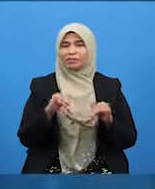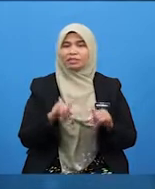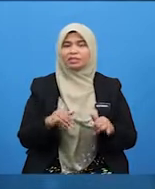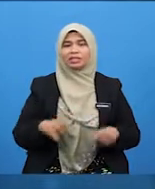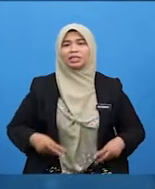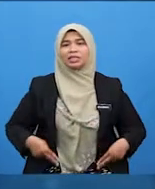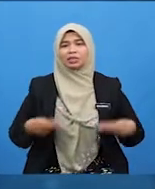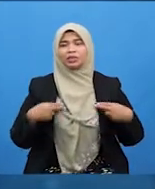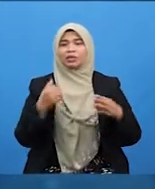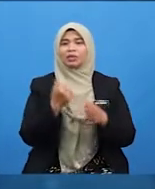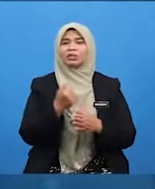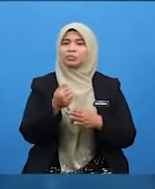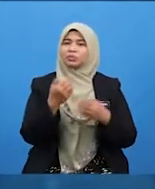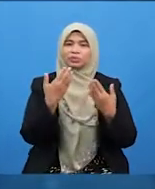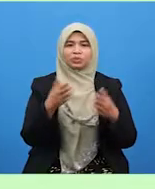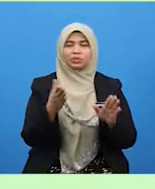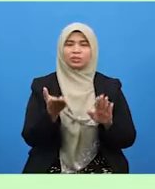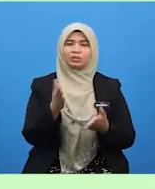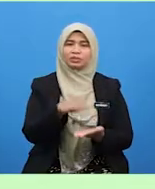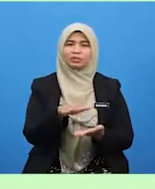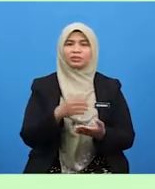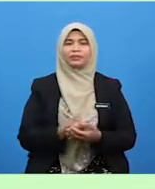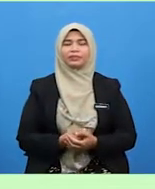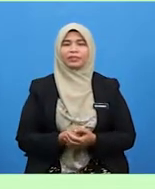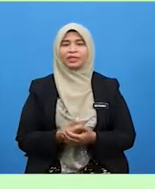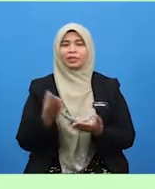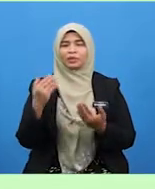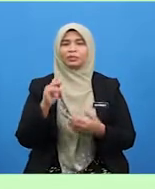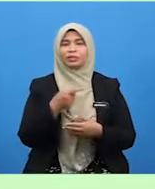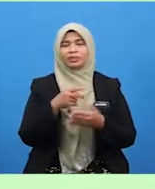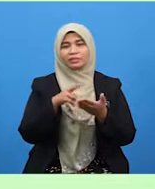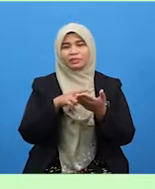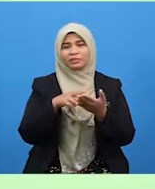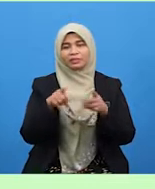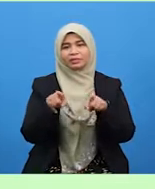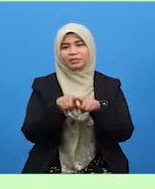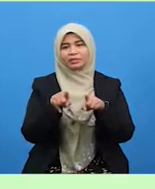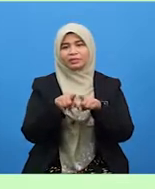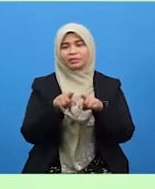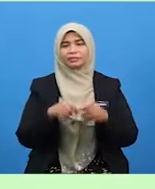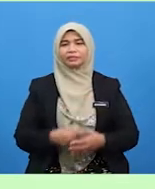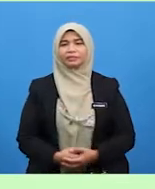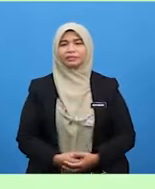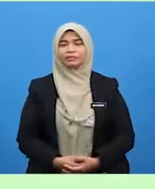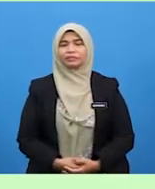ataupun meninggal dunia. Jom kita baca sama-sama, ya, murid-murid.